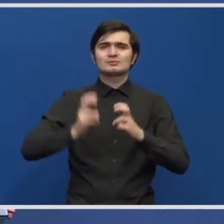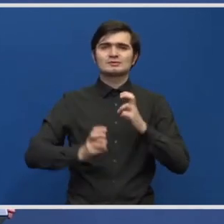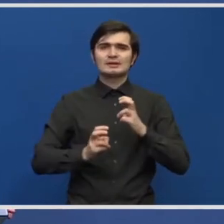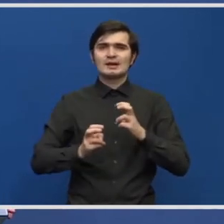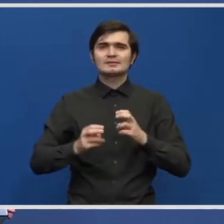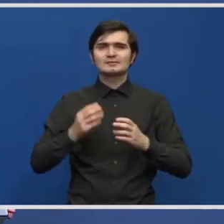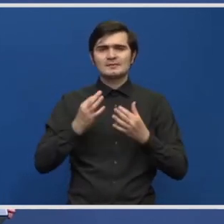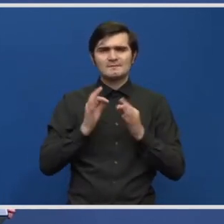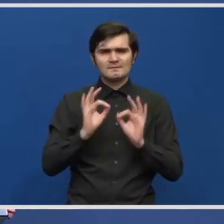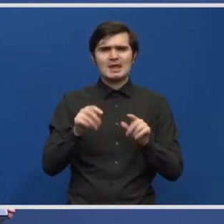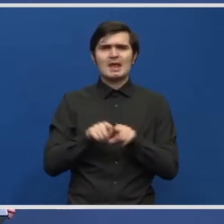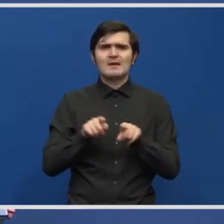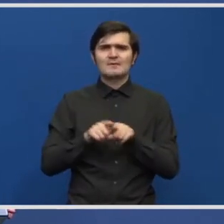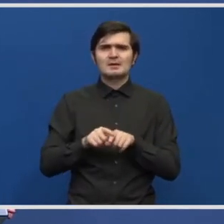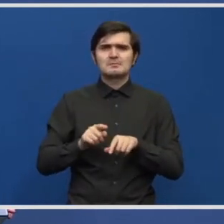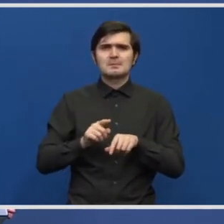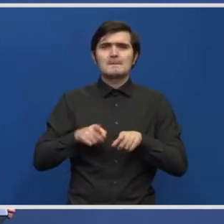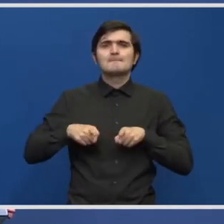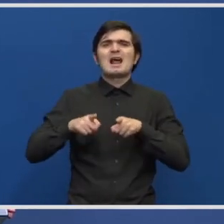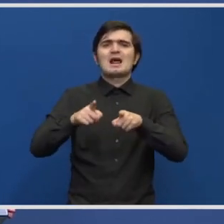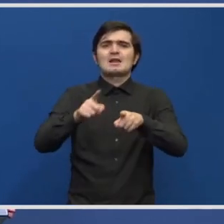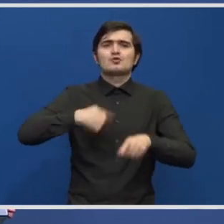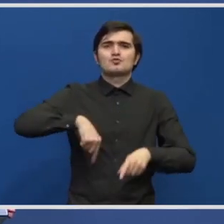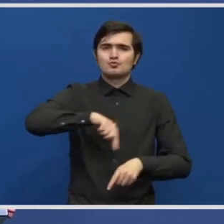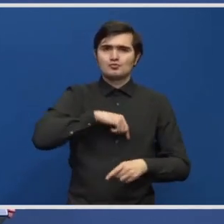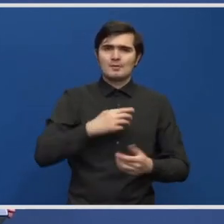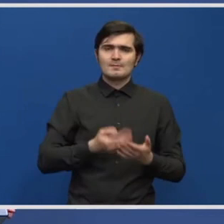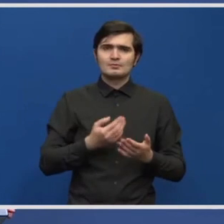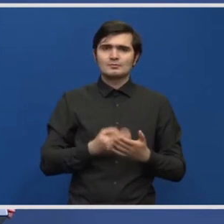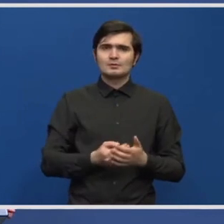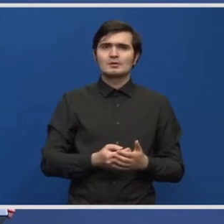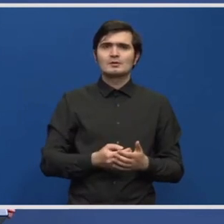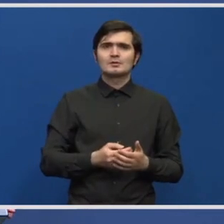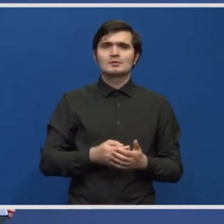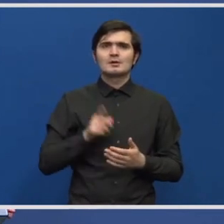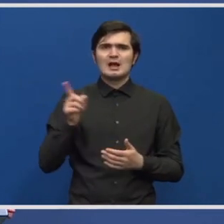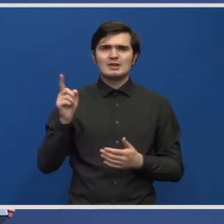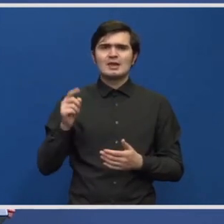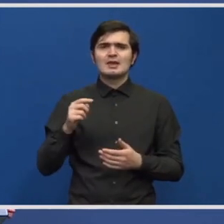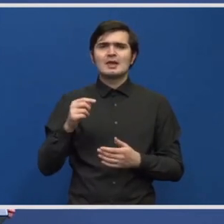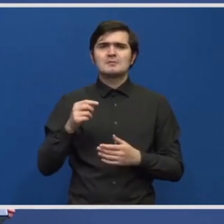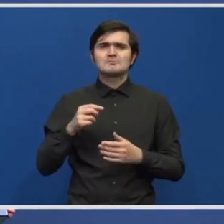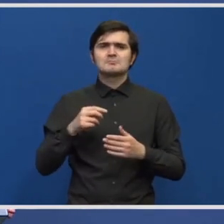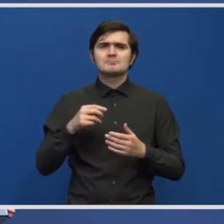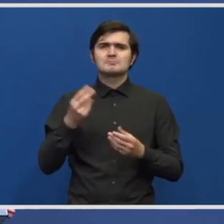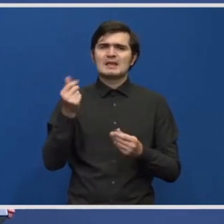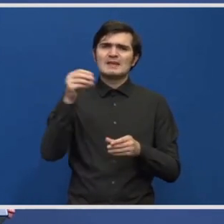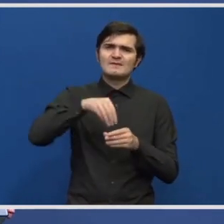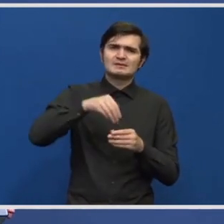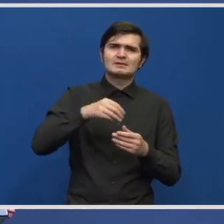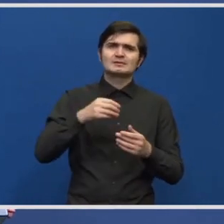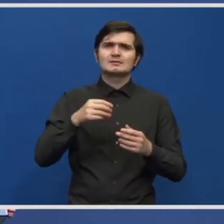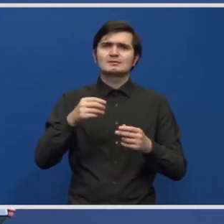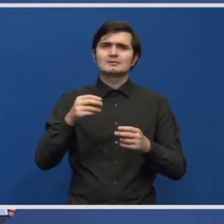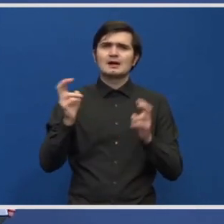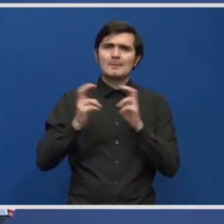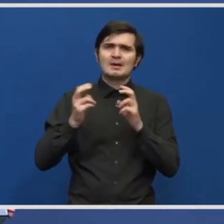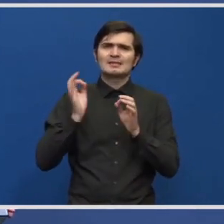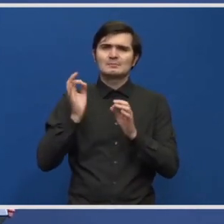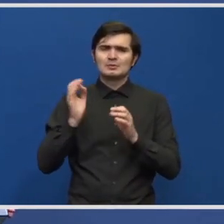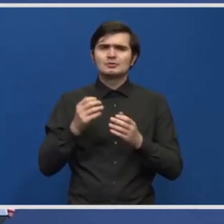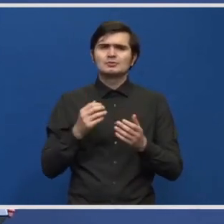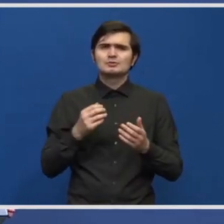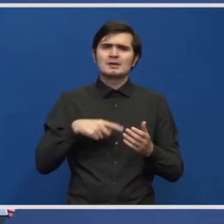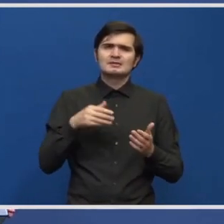că contractorii care lucrează și cresc capacități în fiecare an investesc în utilaje și din această perspectivă această finanțare din PNR este